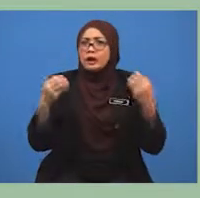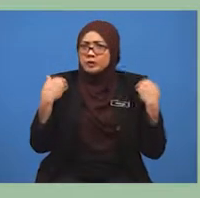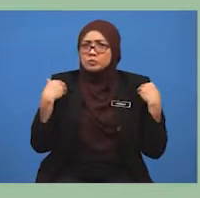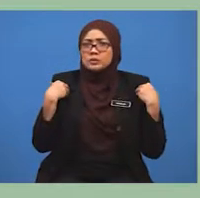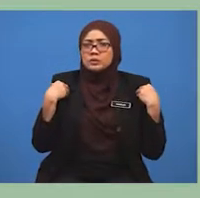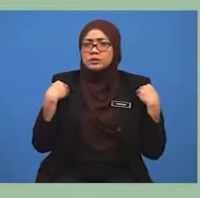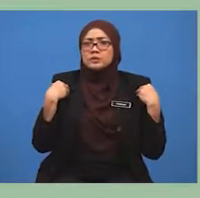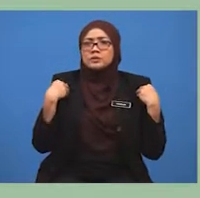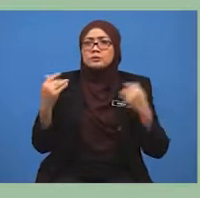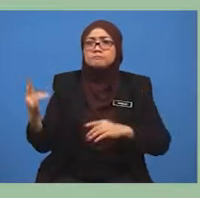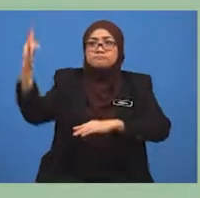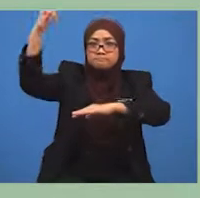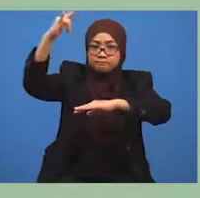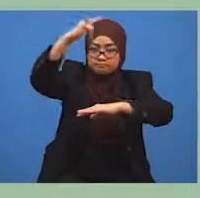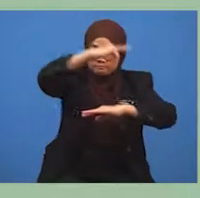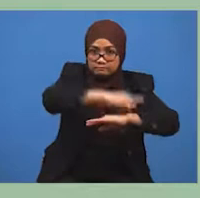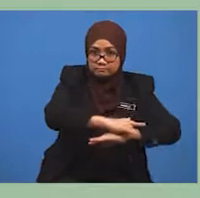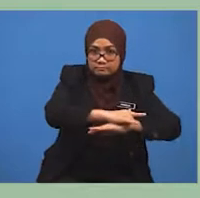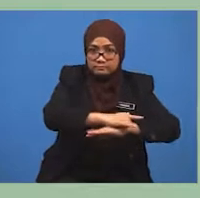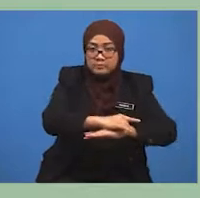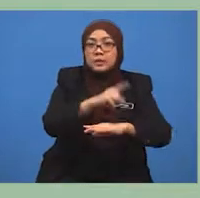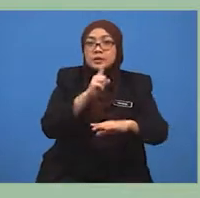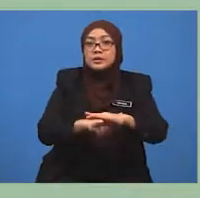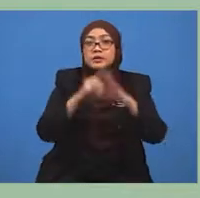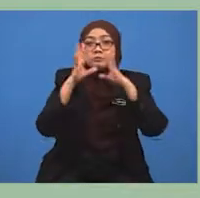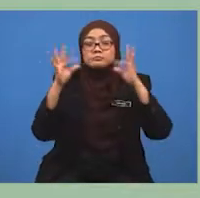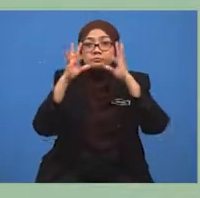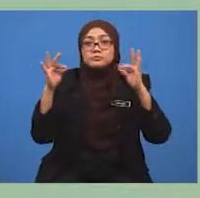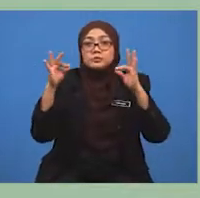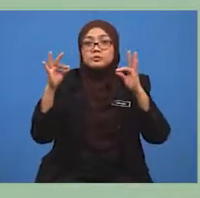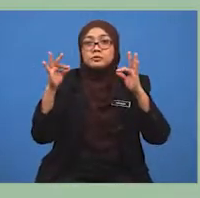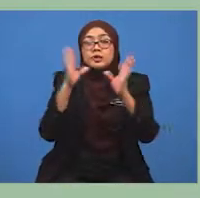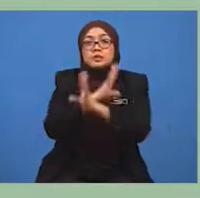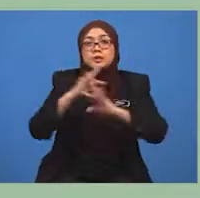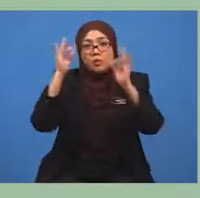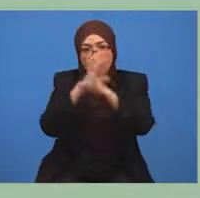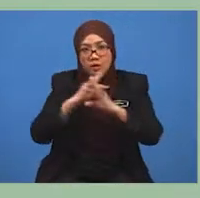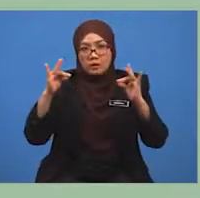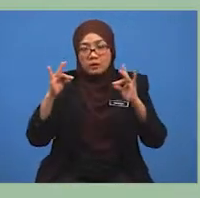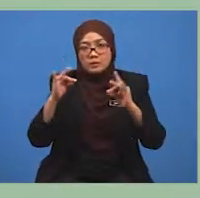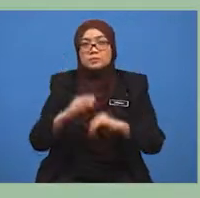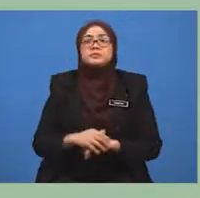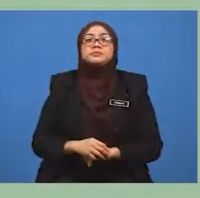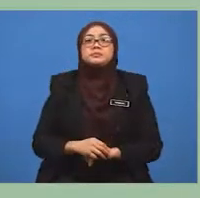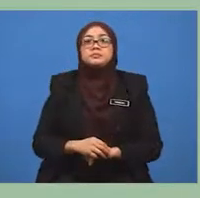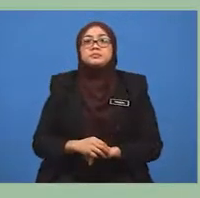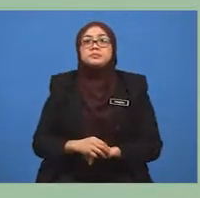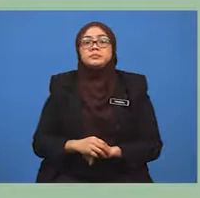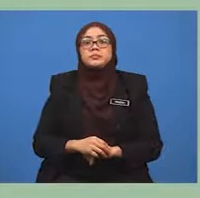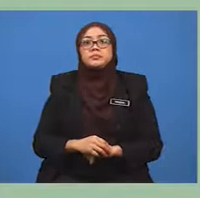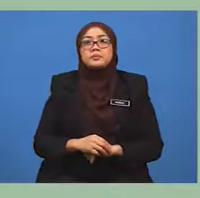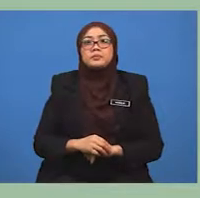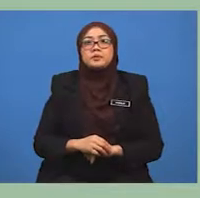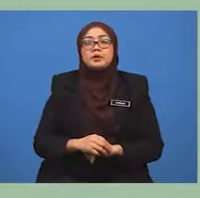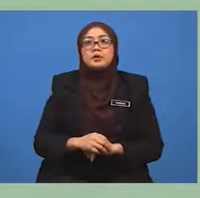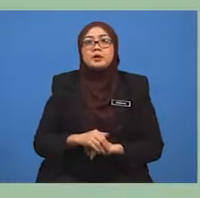antarabangsa Kucing yang terletak di Bandar Kucing, Sarawak. Ia merupakan lapangan terbang